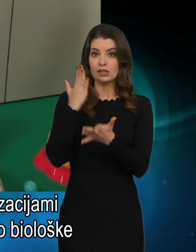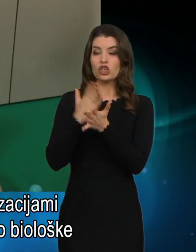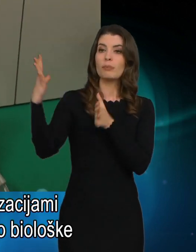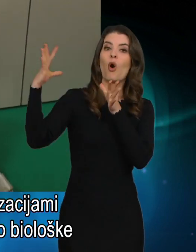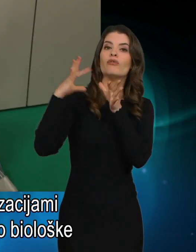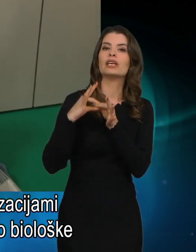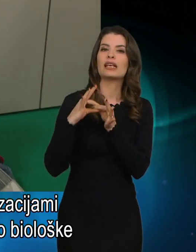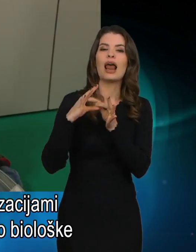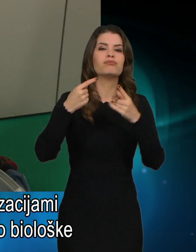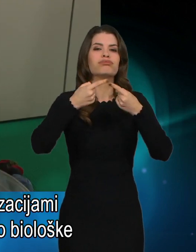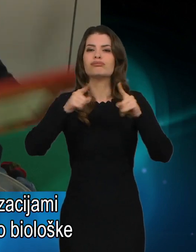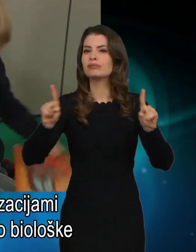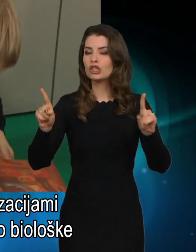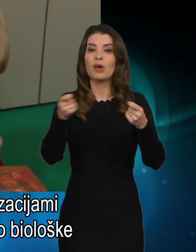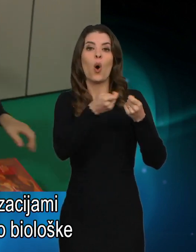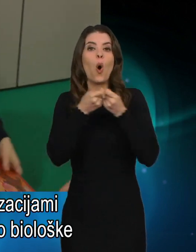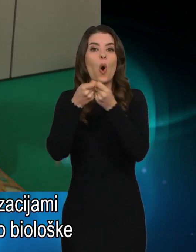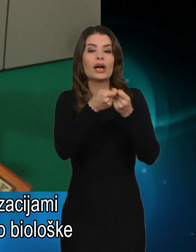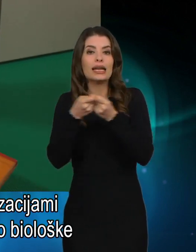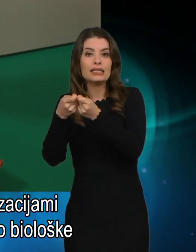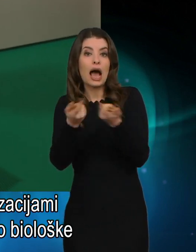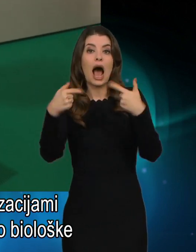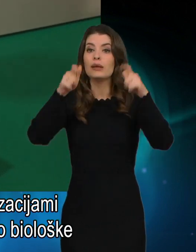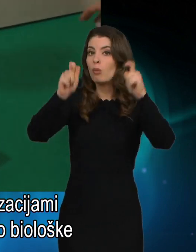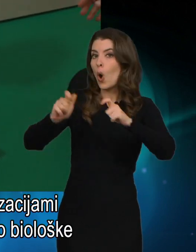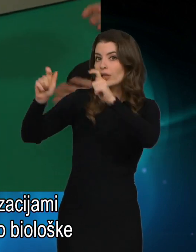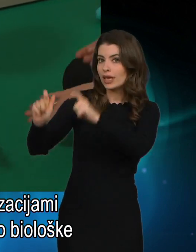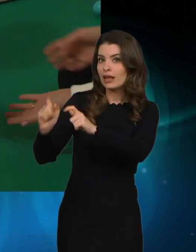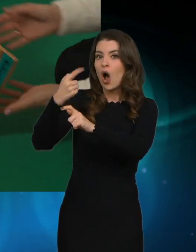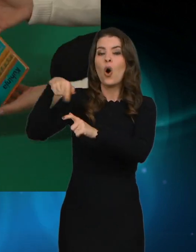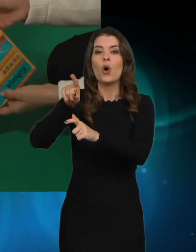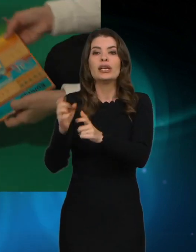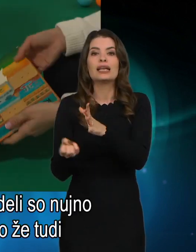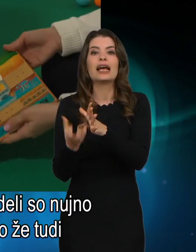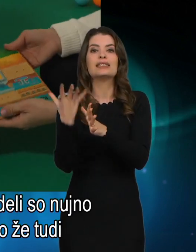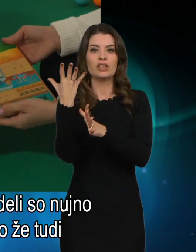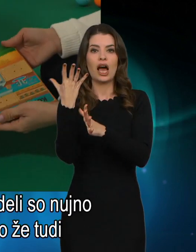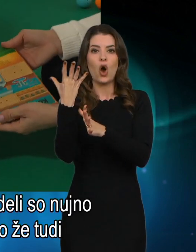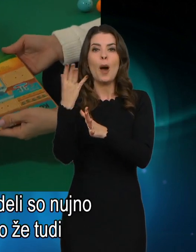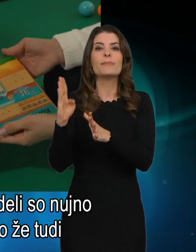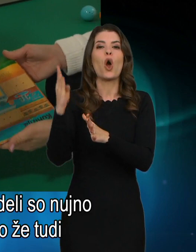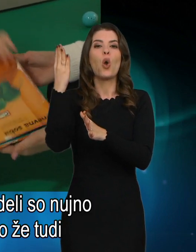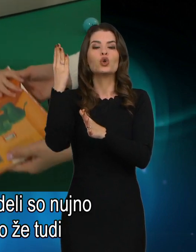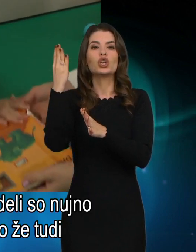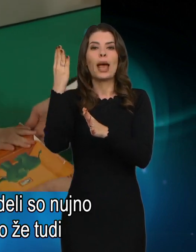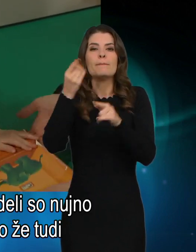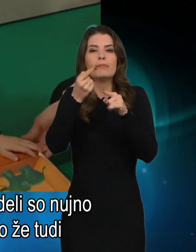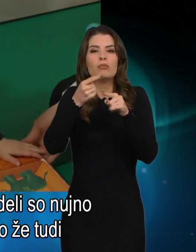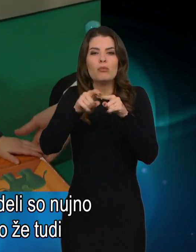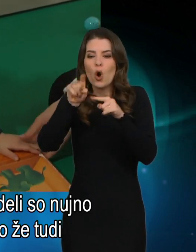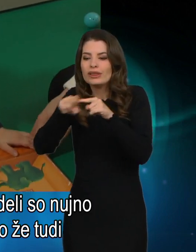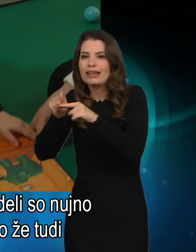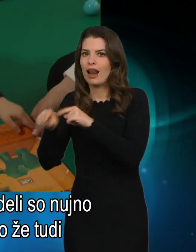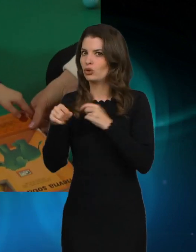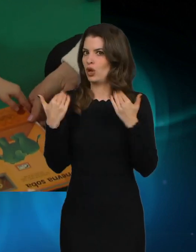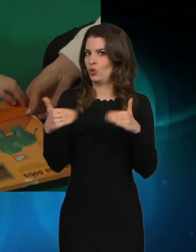organizacijami in podjetji, ki razvijajo biološke modele. Te biološki modeli so vnuno potrebni. in dobili smo že